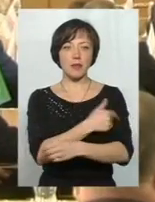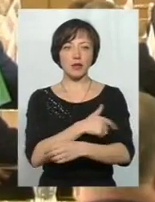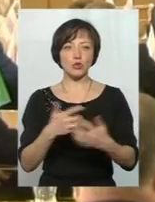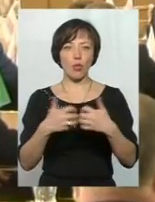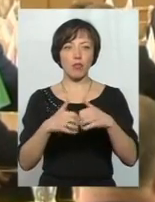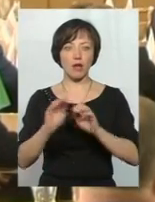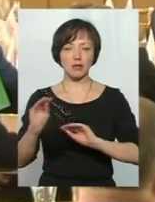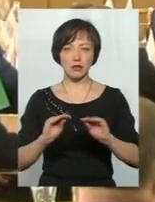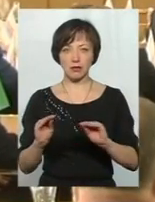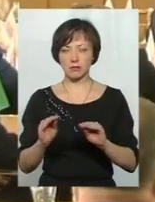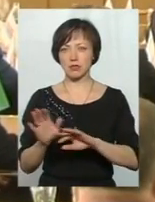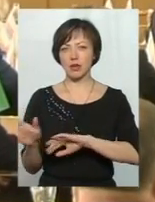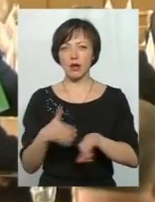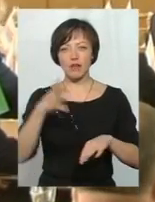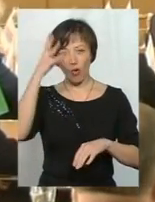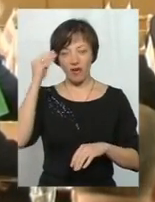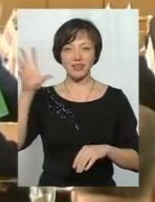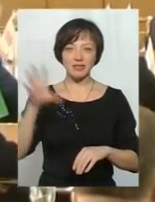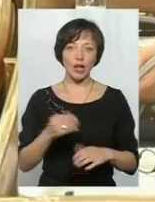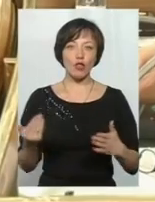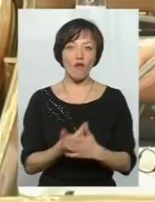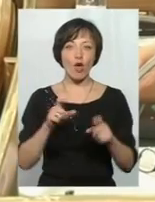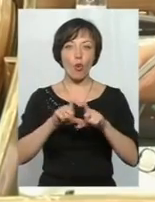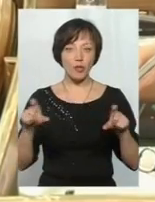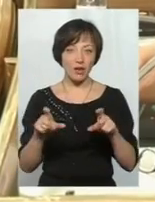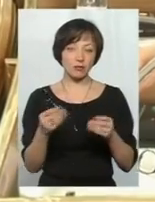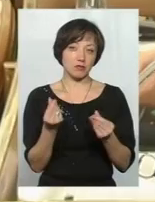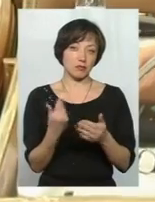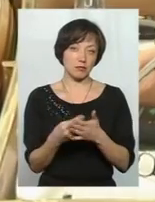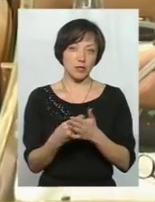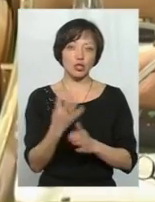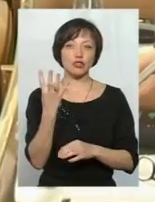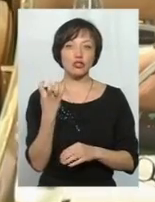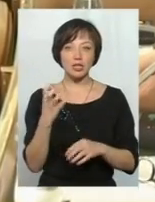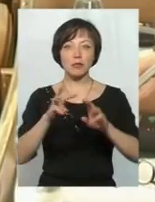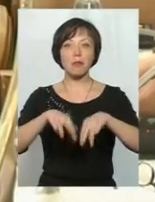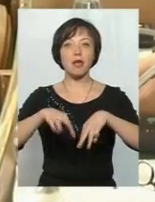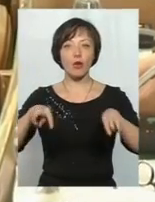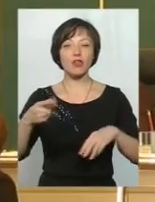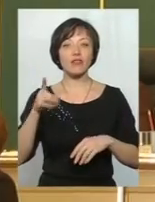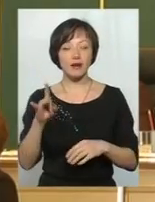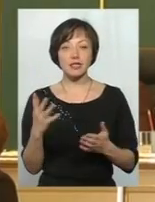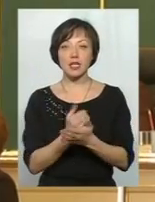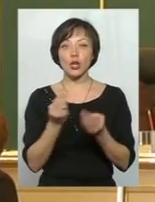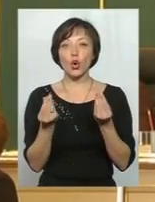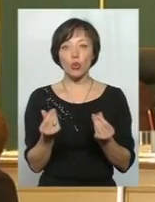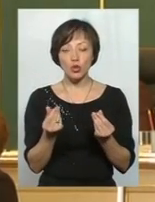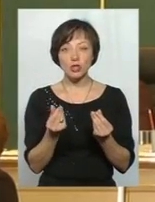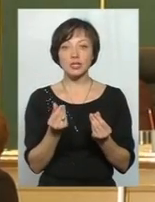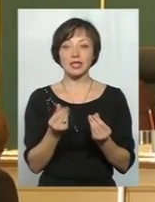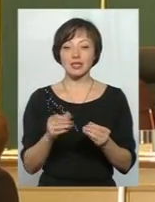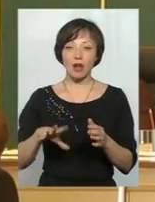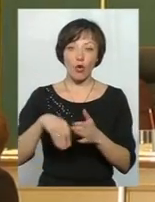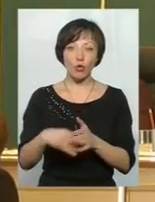Тож, якщо врахувати абсолютно все, новий об'єкт потягне аж на 400 мільйонів гривень. Знайти гроші лише за рахунок